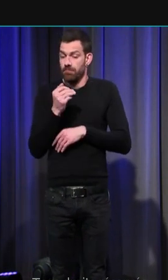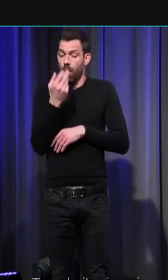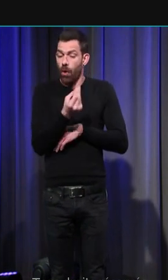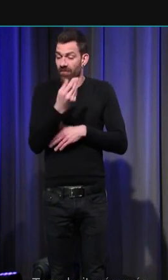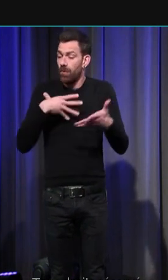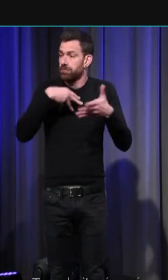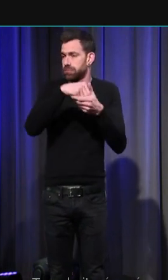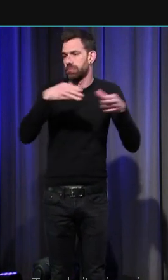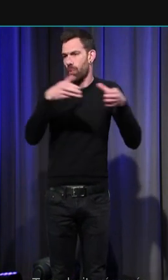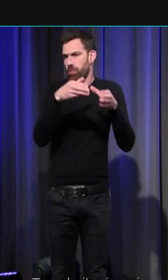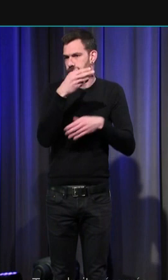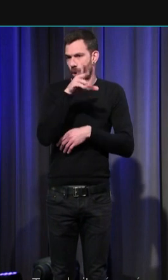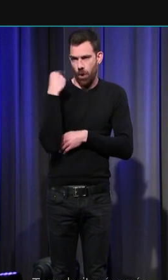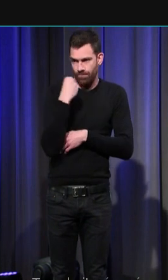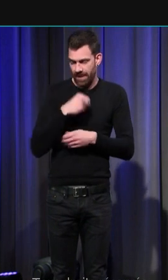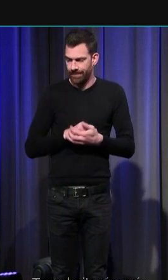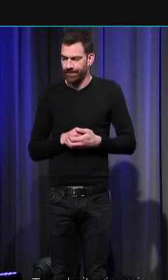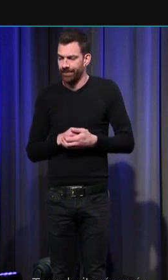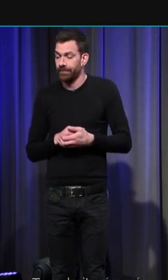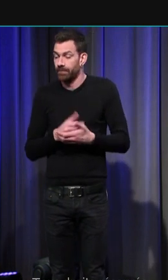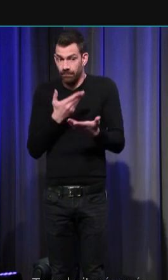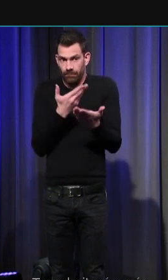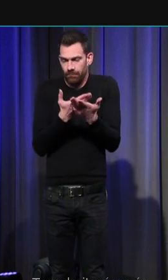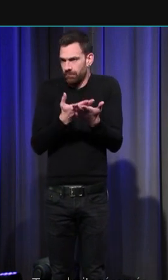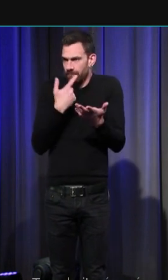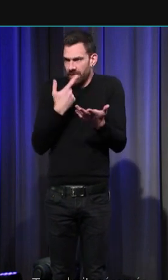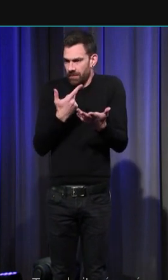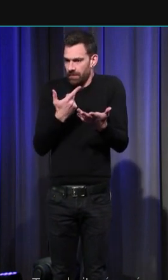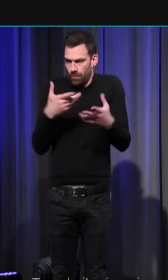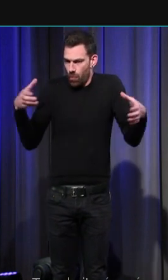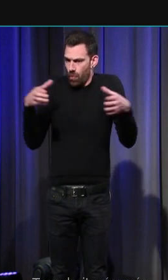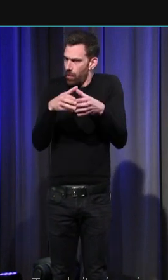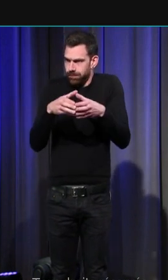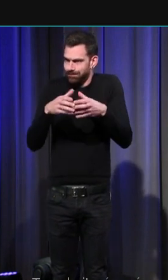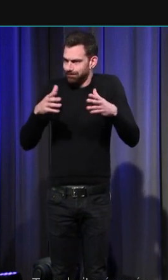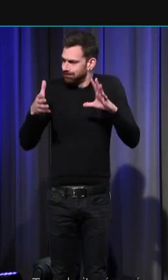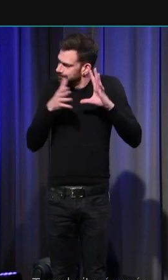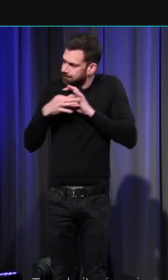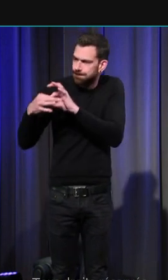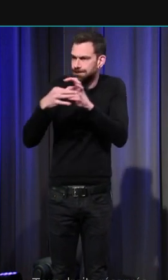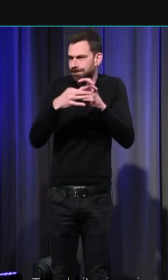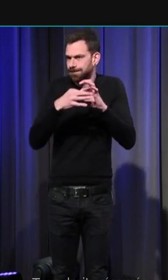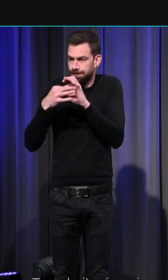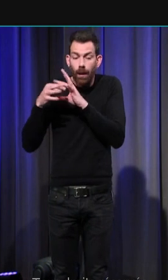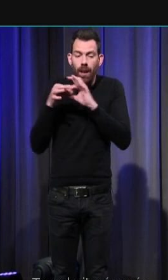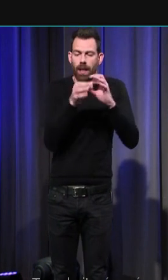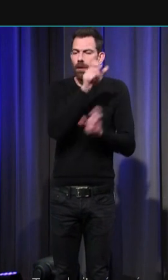groupe des hommes il y a bien une volonté de montrer que le groupe fait corps autour du mort